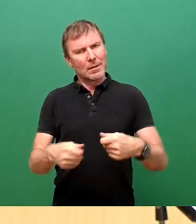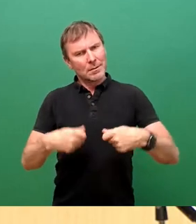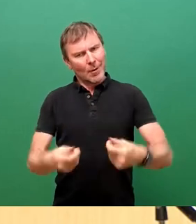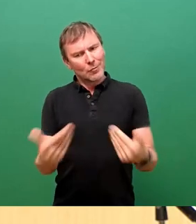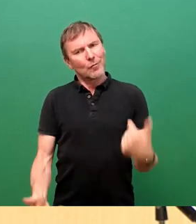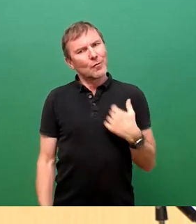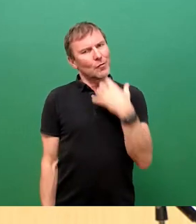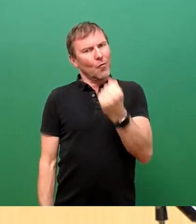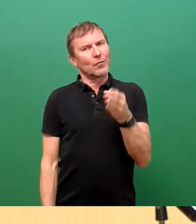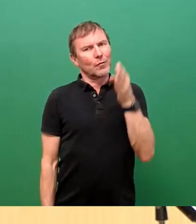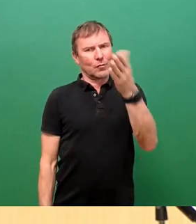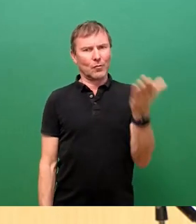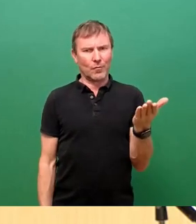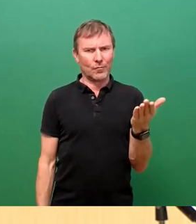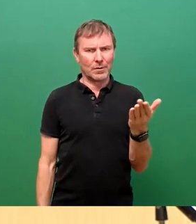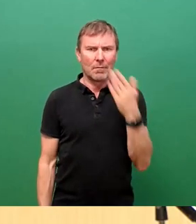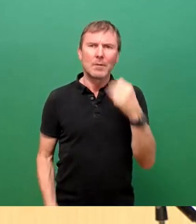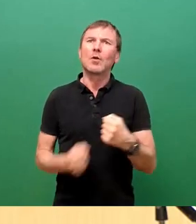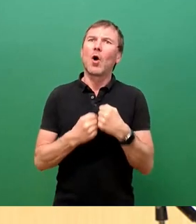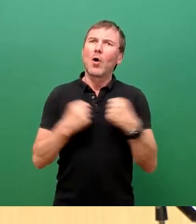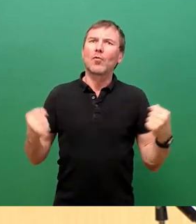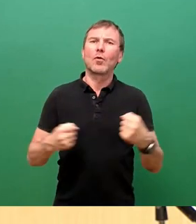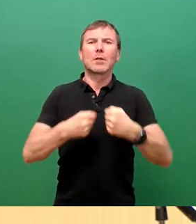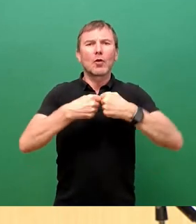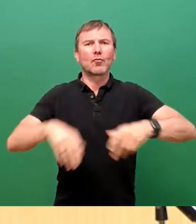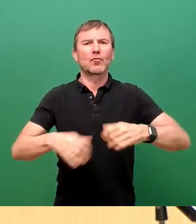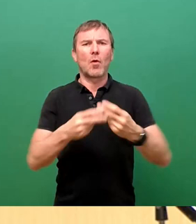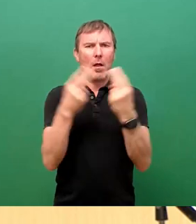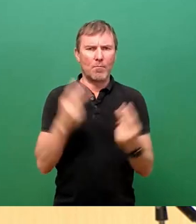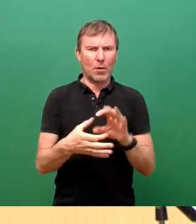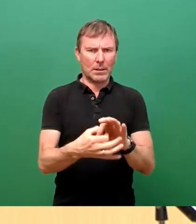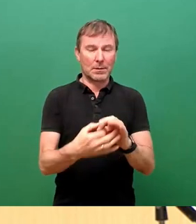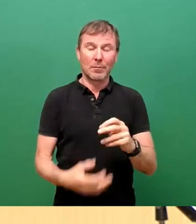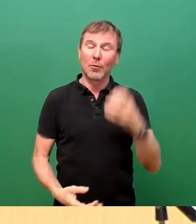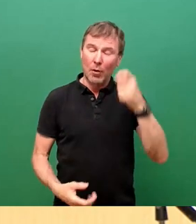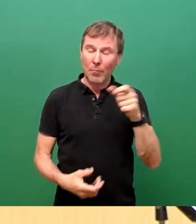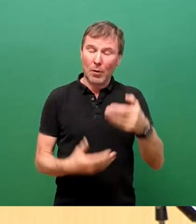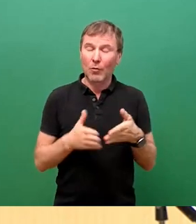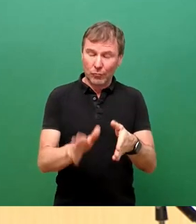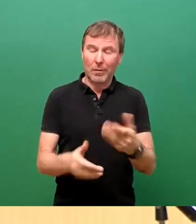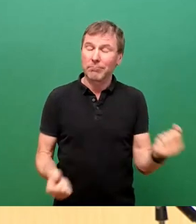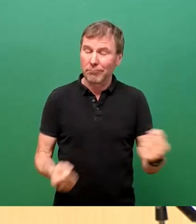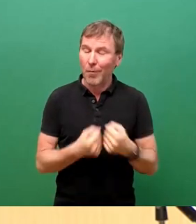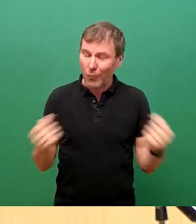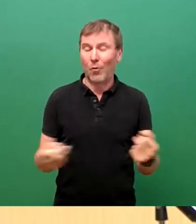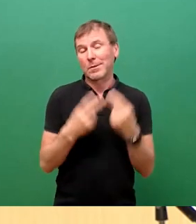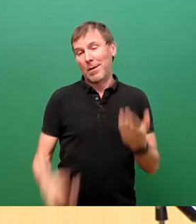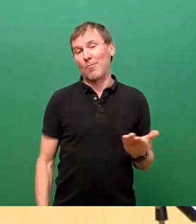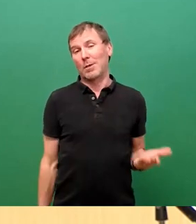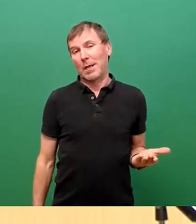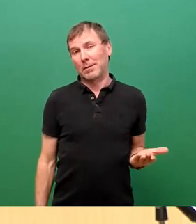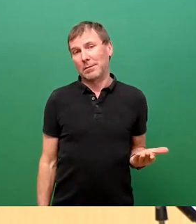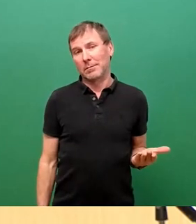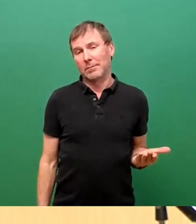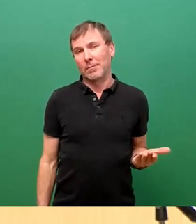Wenn es um große Infrastrukturprojekte geht und die Königsbrücker Straße ist zweifelsohne so ein großes Projekt, liegt vieles